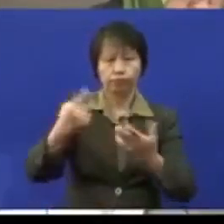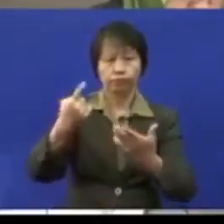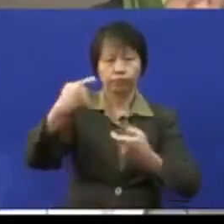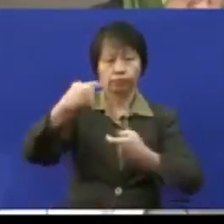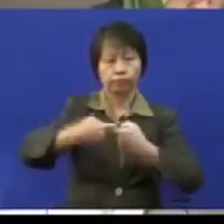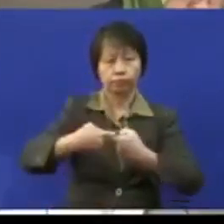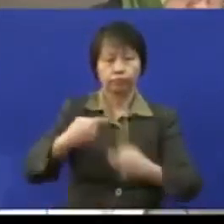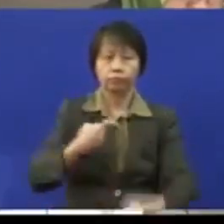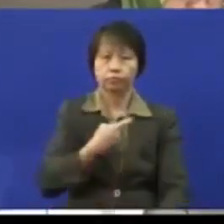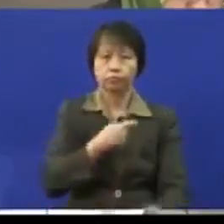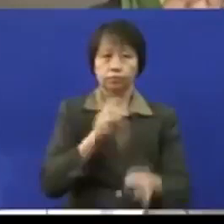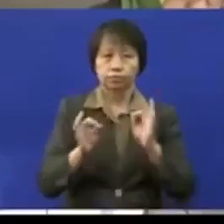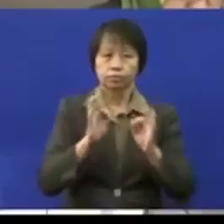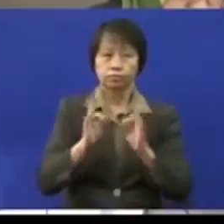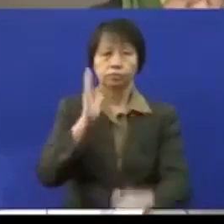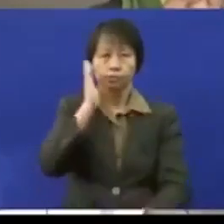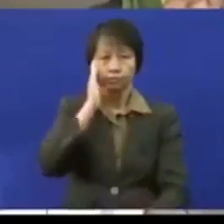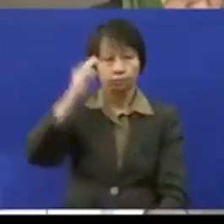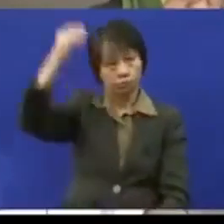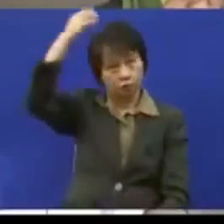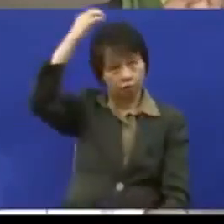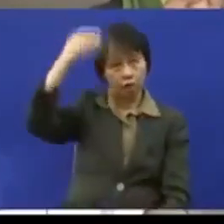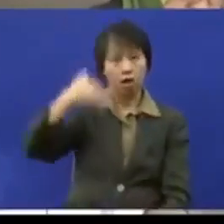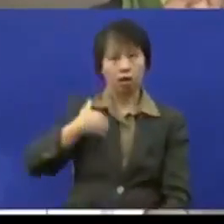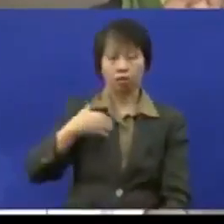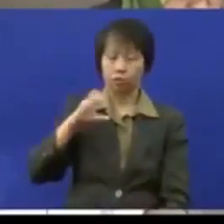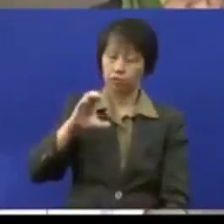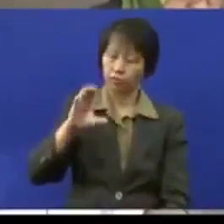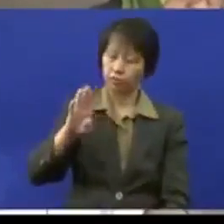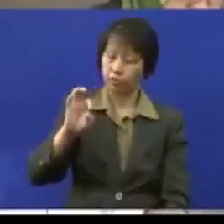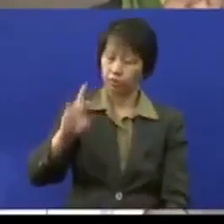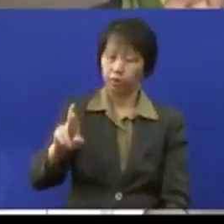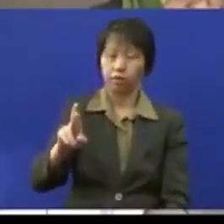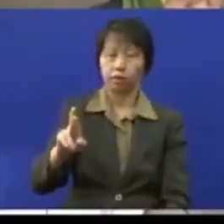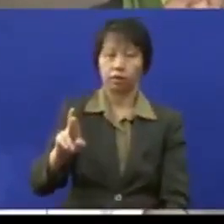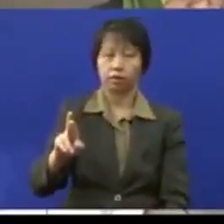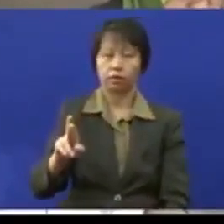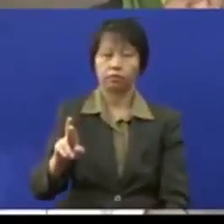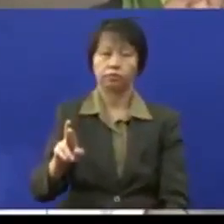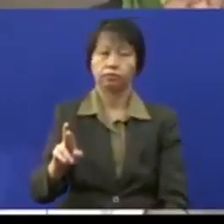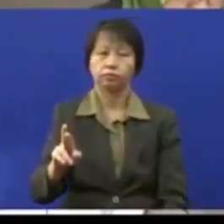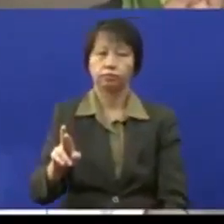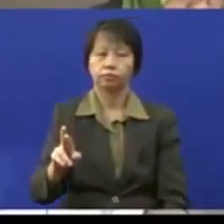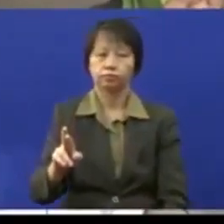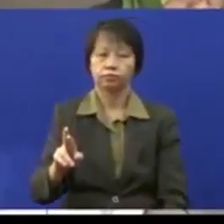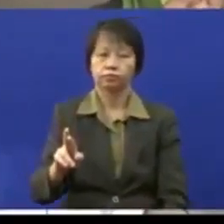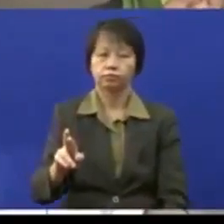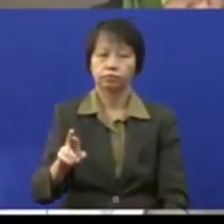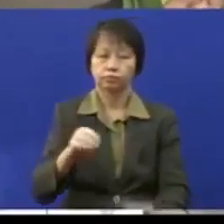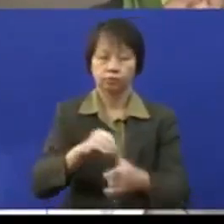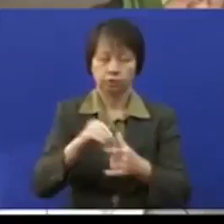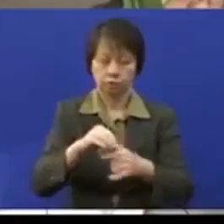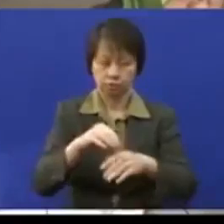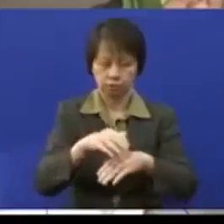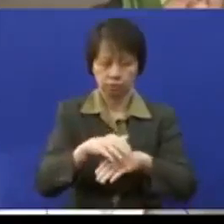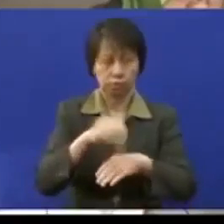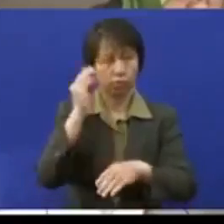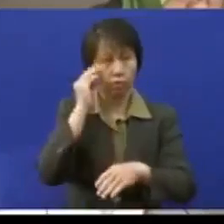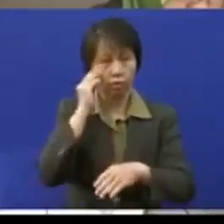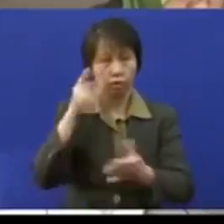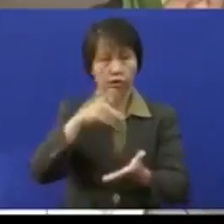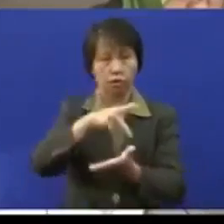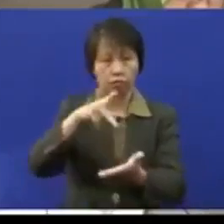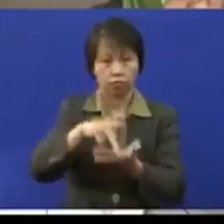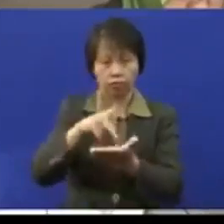kita walaupun kita tahu di Selangor ini ada CBR ataupun community based rehabilitation atau dalam masa Malaysia pusat